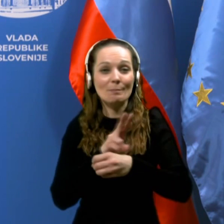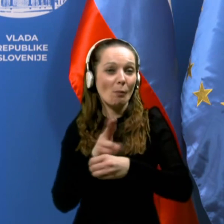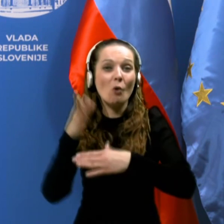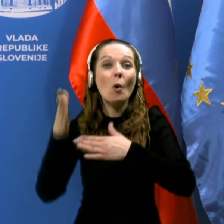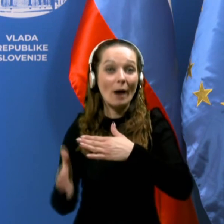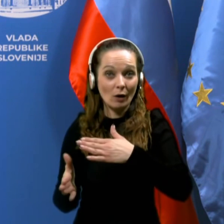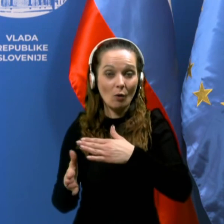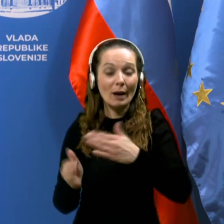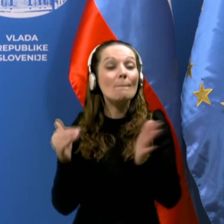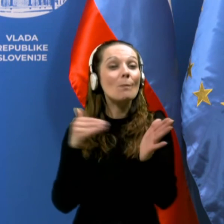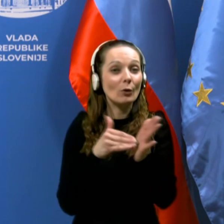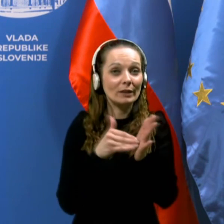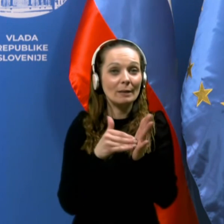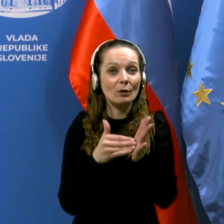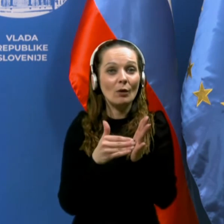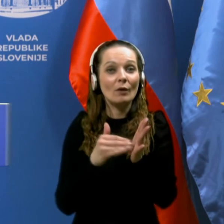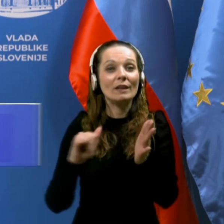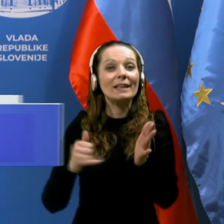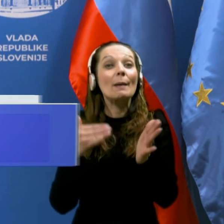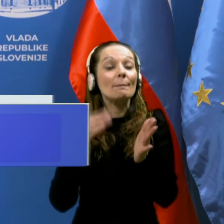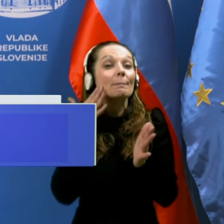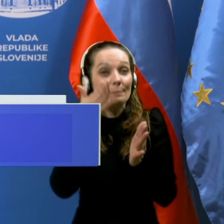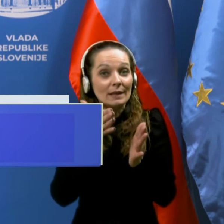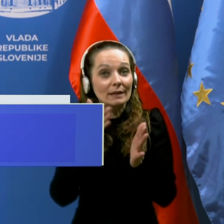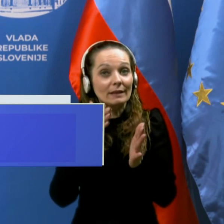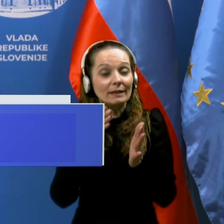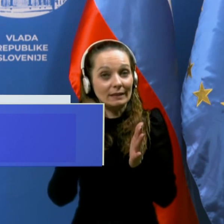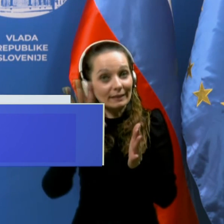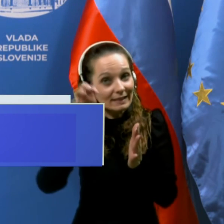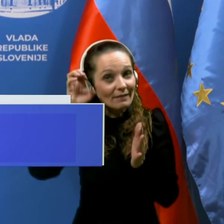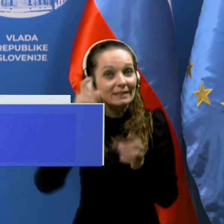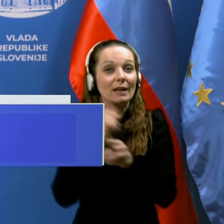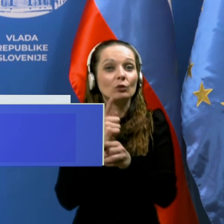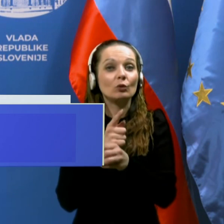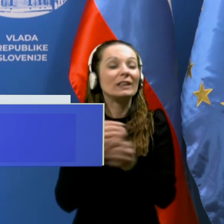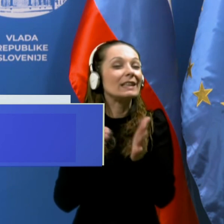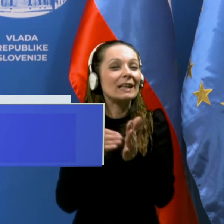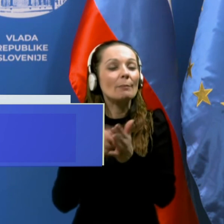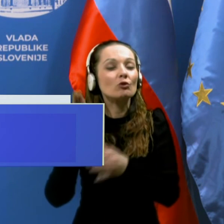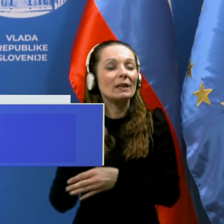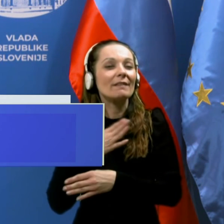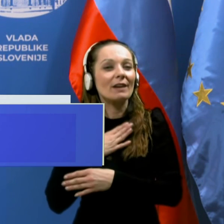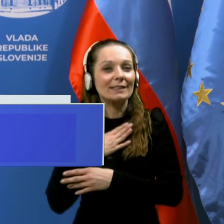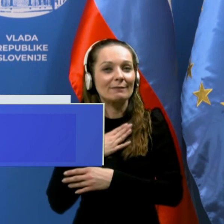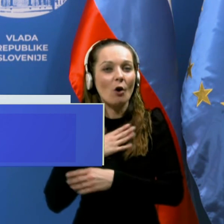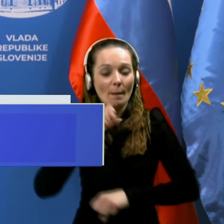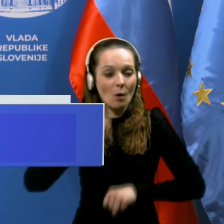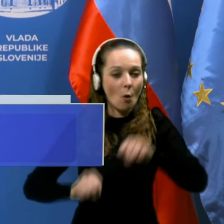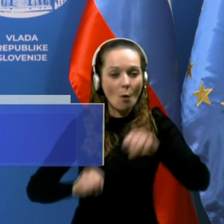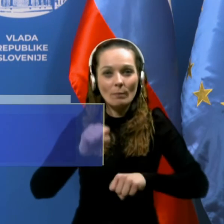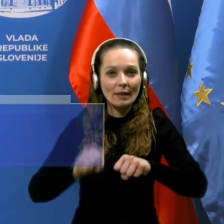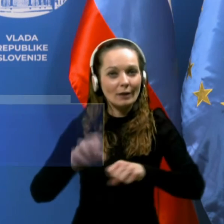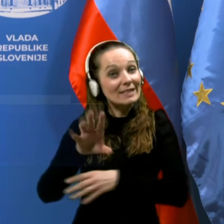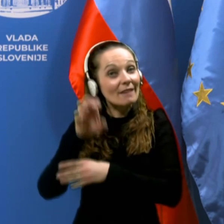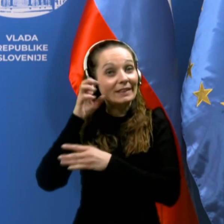konec. Potrebno je biti zavesten, potrebno je imeti v svojem obnašanju